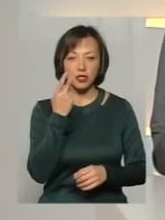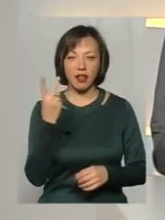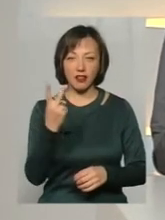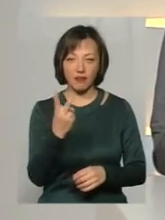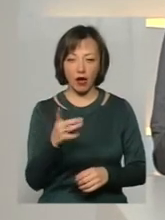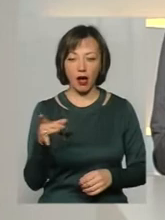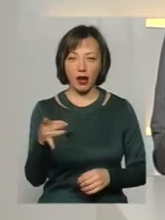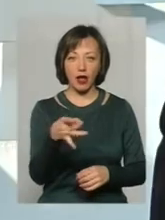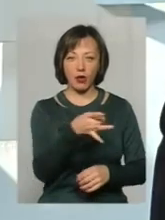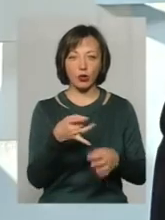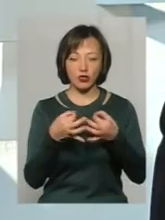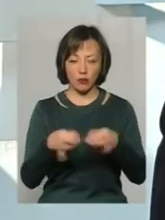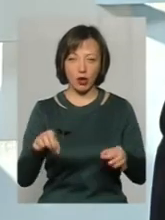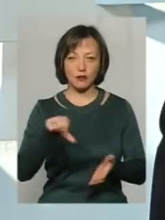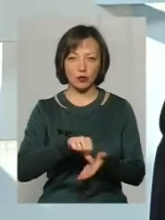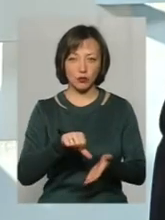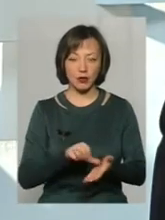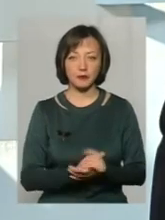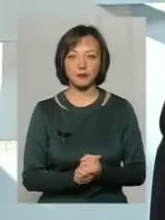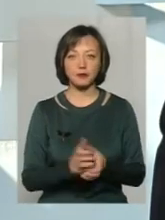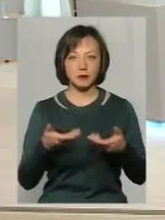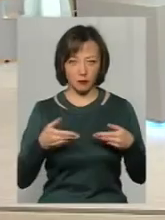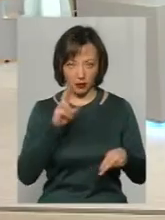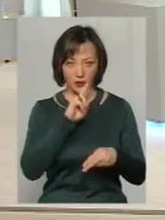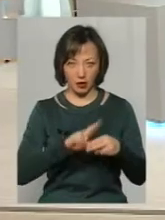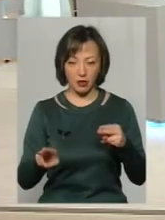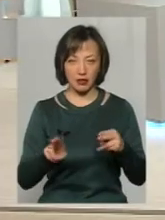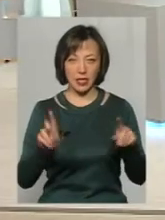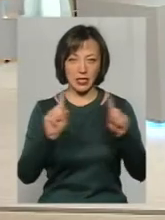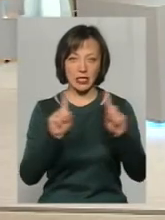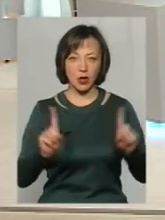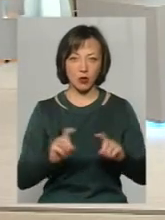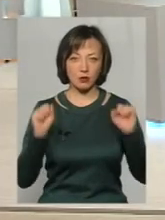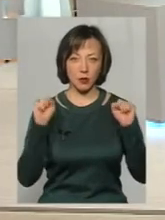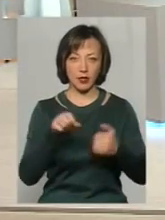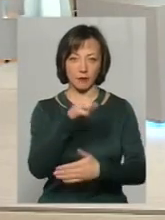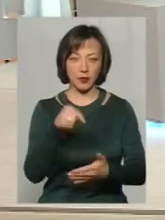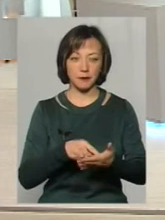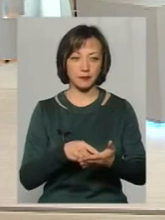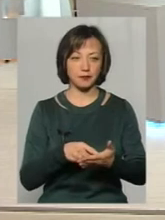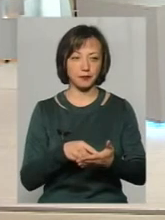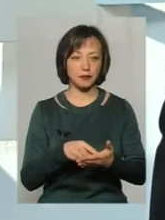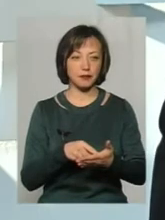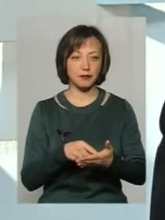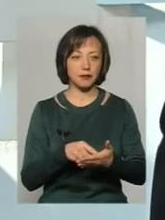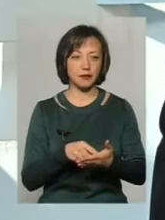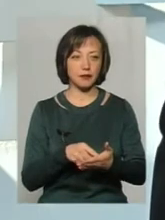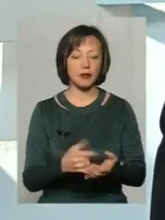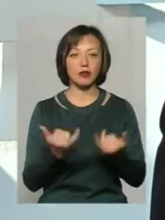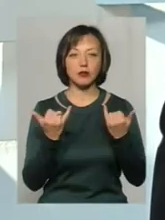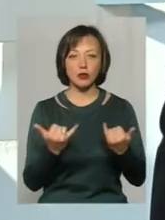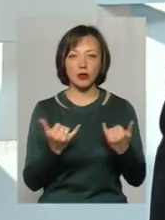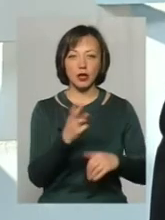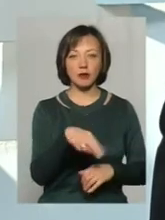регіони дозволялося виступати. Ми втратили зірок спортивного? Сьогодні Дмитро